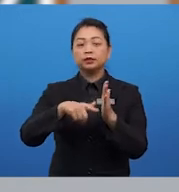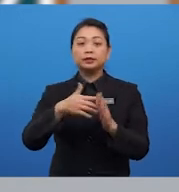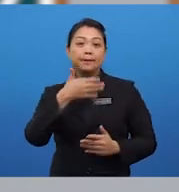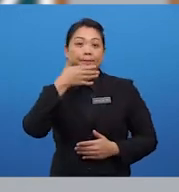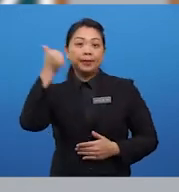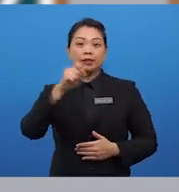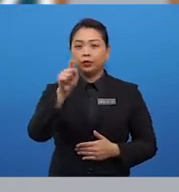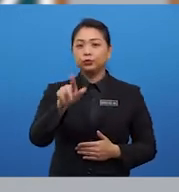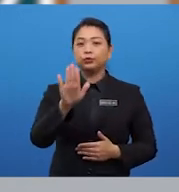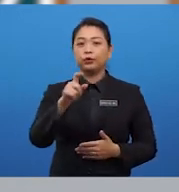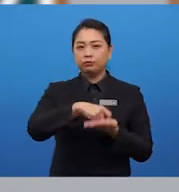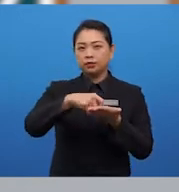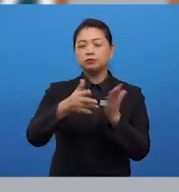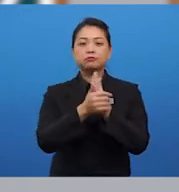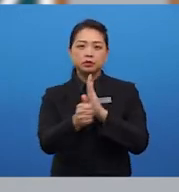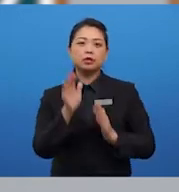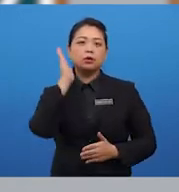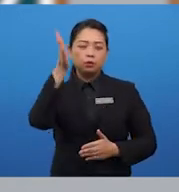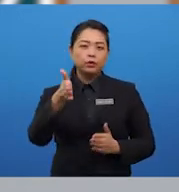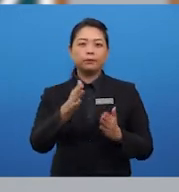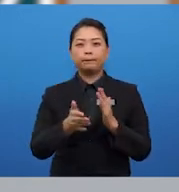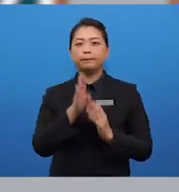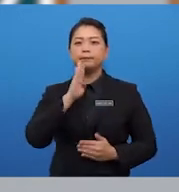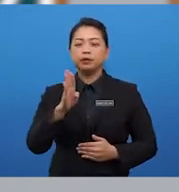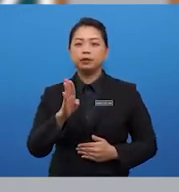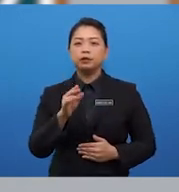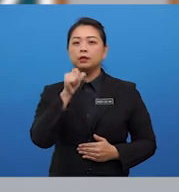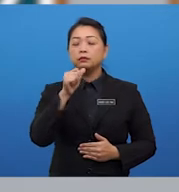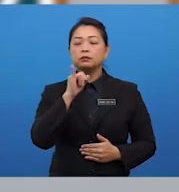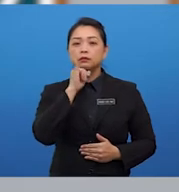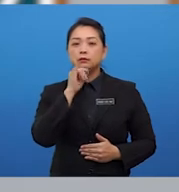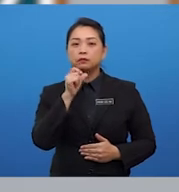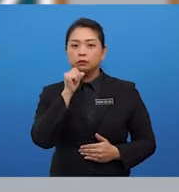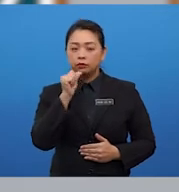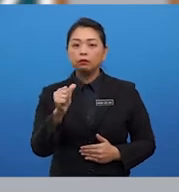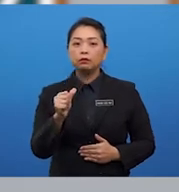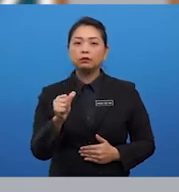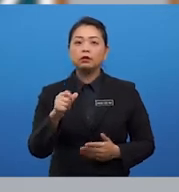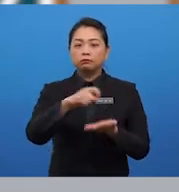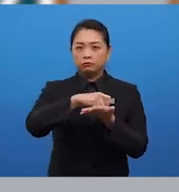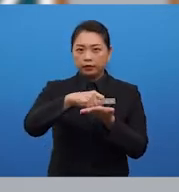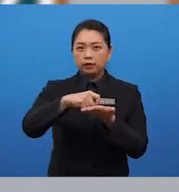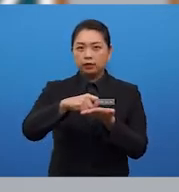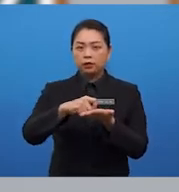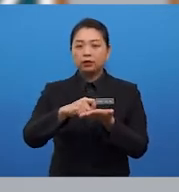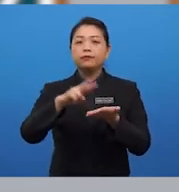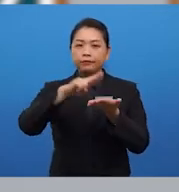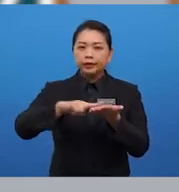writing skills will be. It's not by having more writing practices. No. Read.